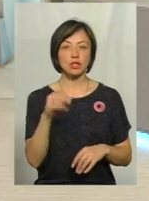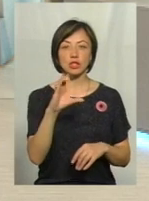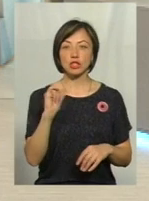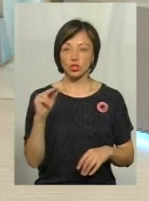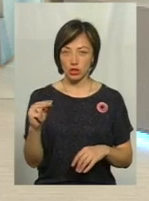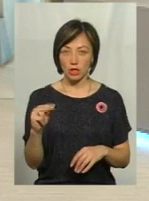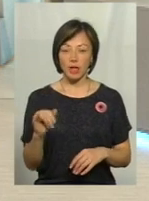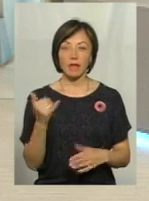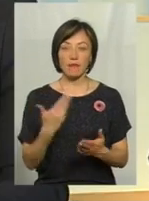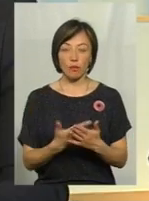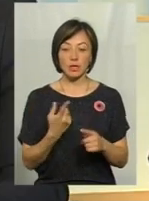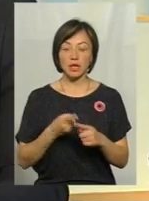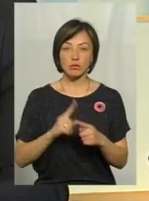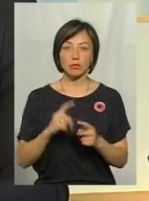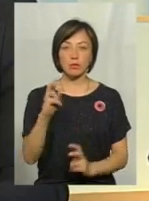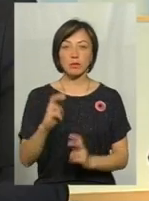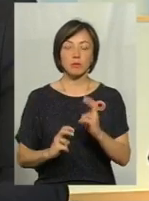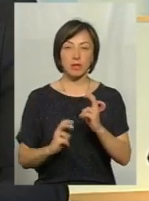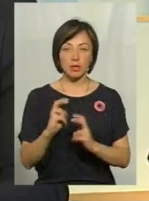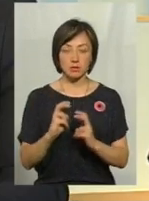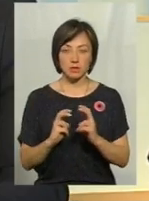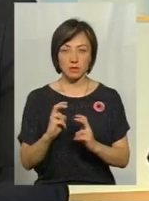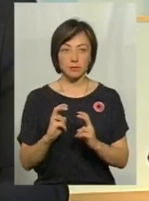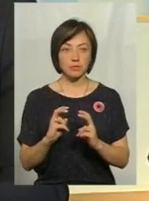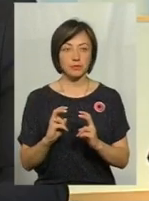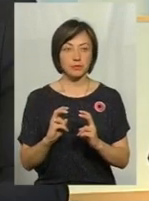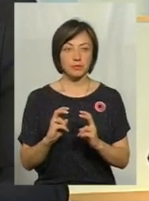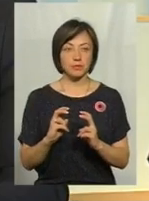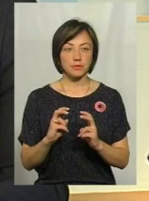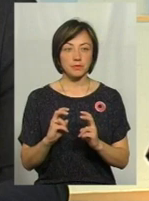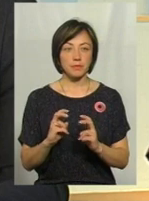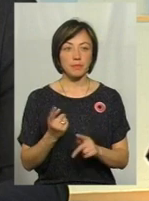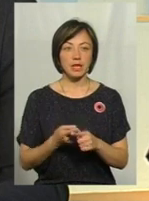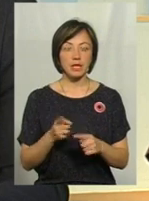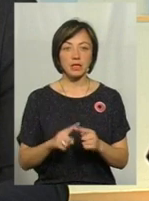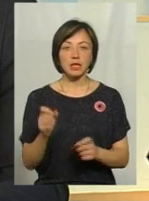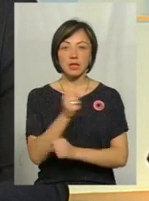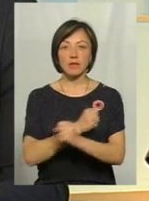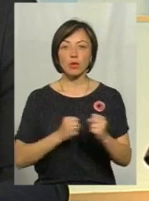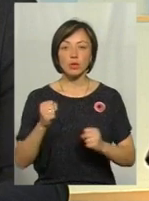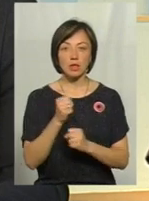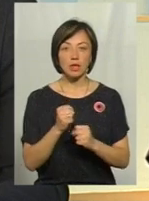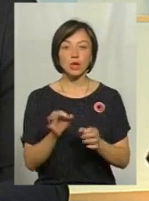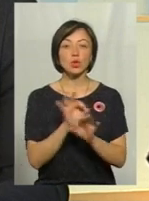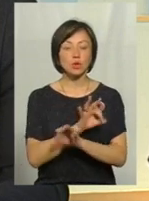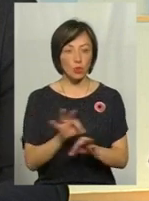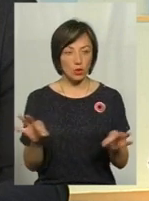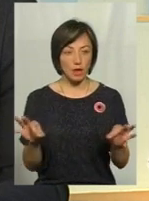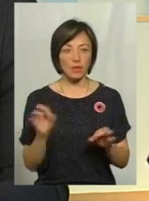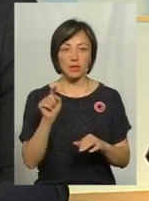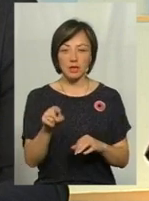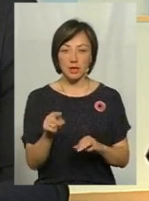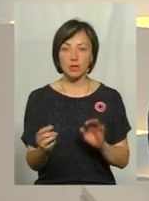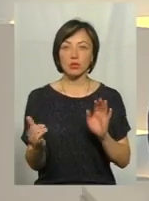І ось на цьому підприємстві ці двигуни досить досконалі. Тому що їх